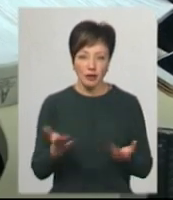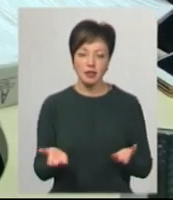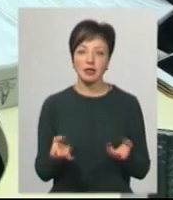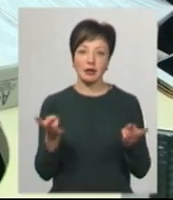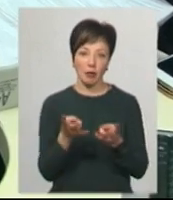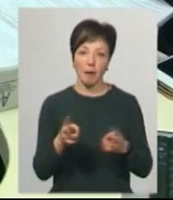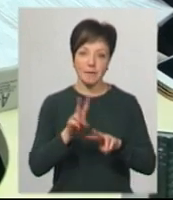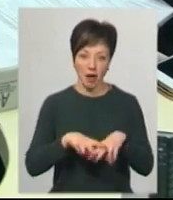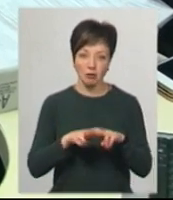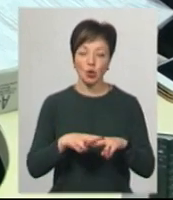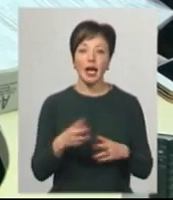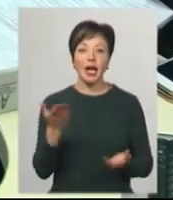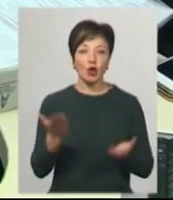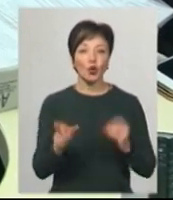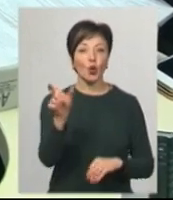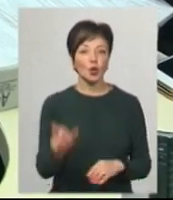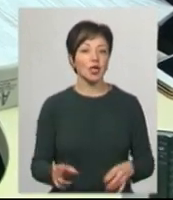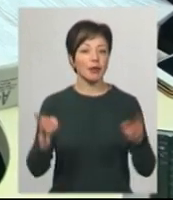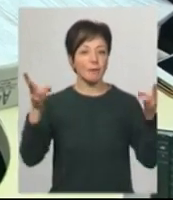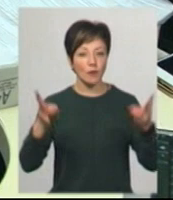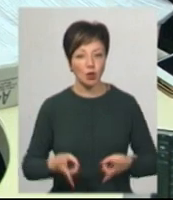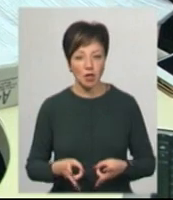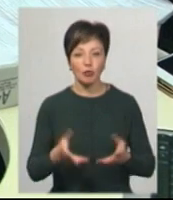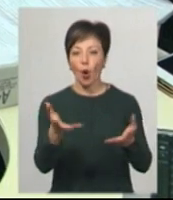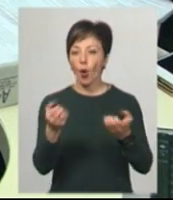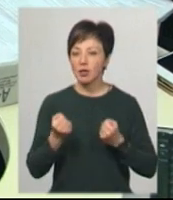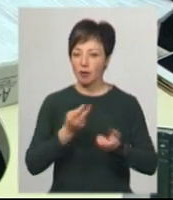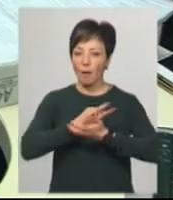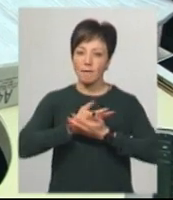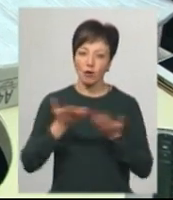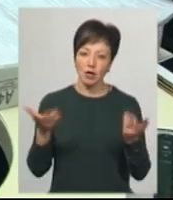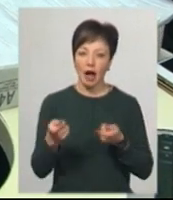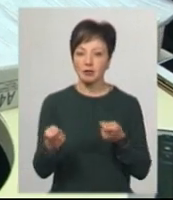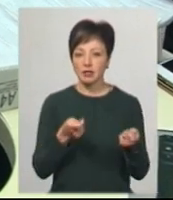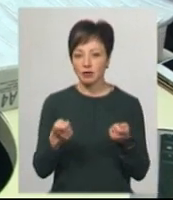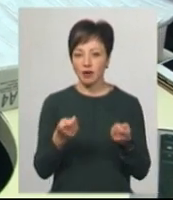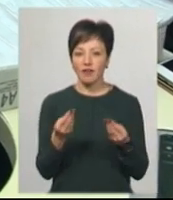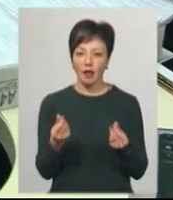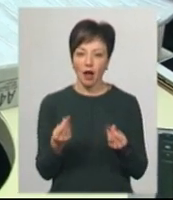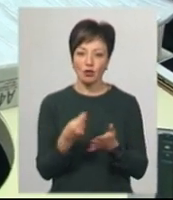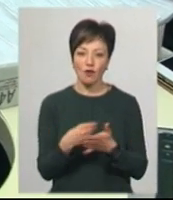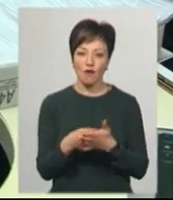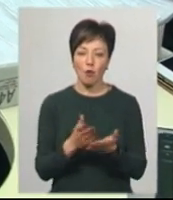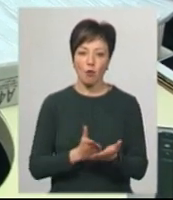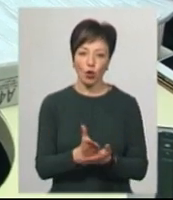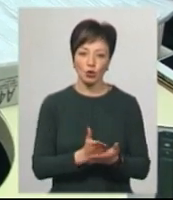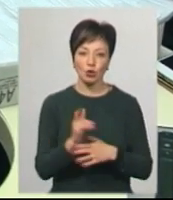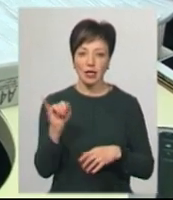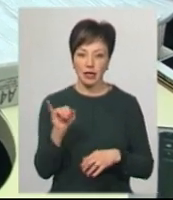І якщо людині потрібно отримати публічну або адміністративну або фінансову послугу і